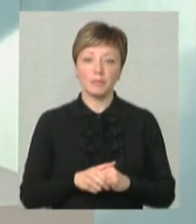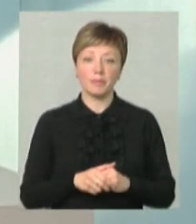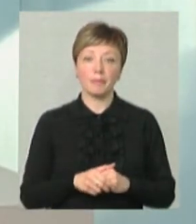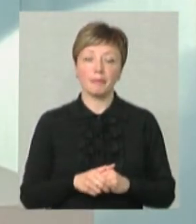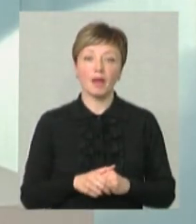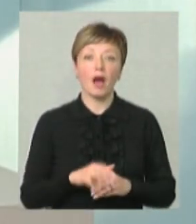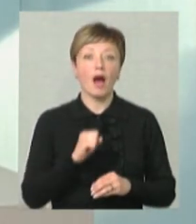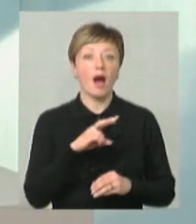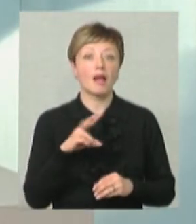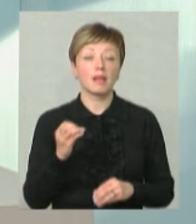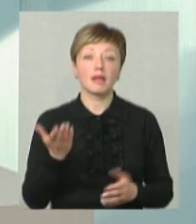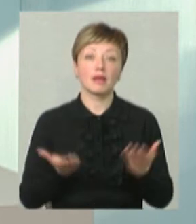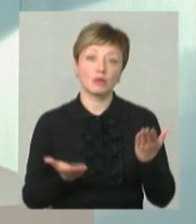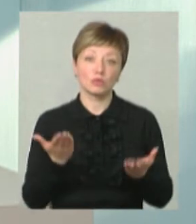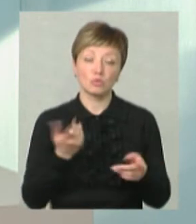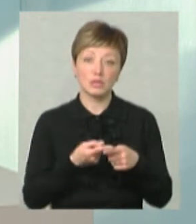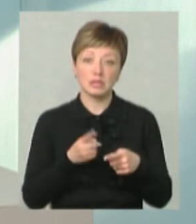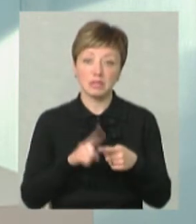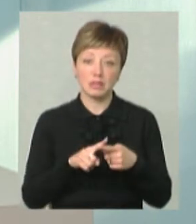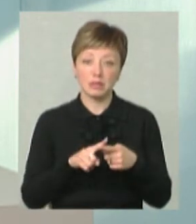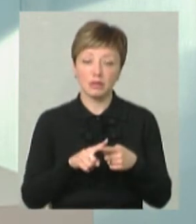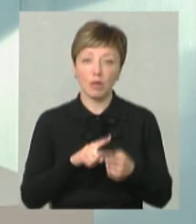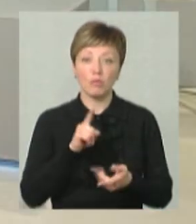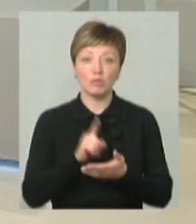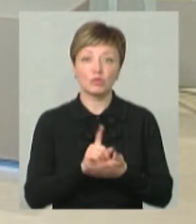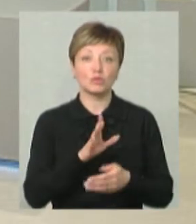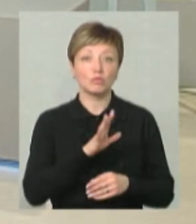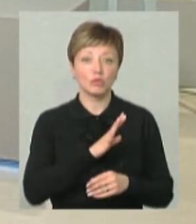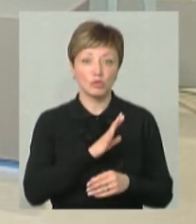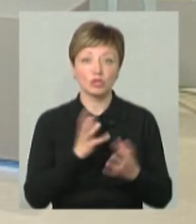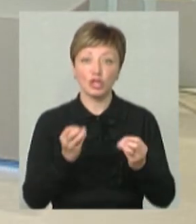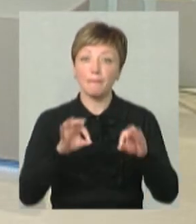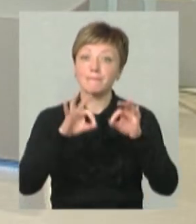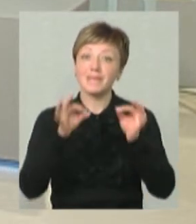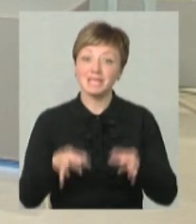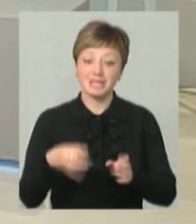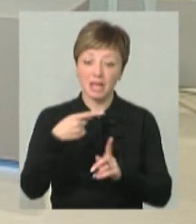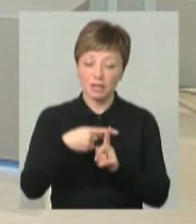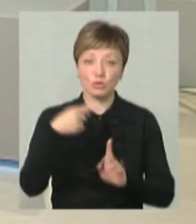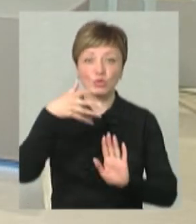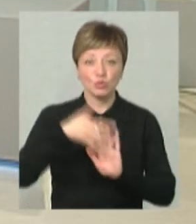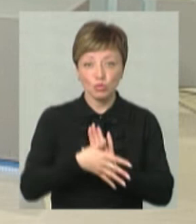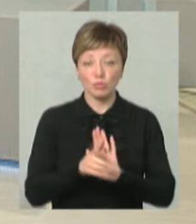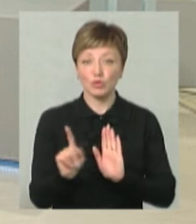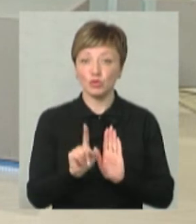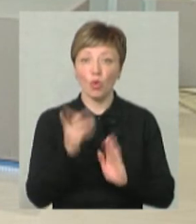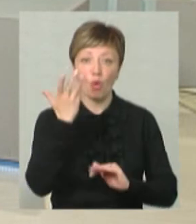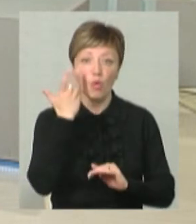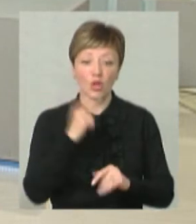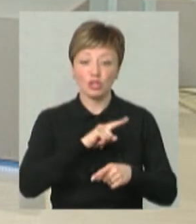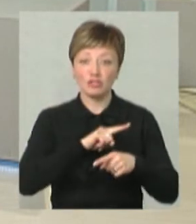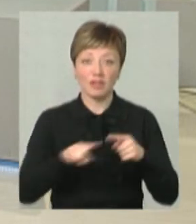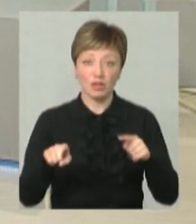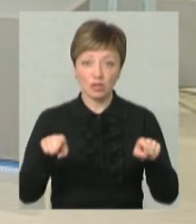А якщо це... Крім того мусить бути ще й мистецтво. Зрозуміло, що коли це так